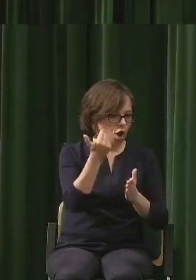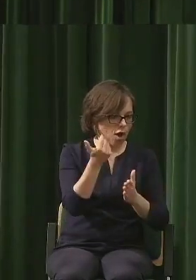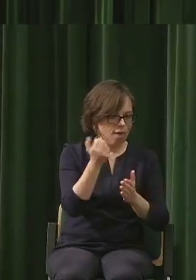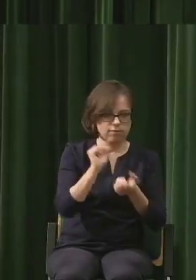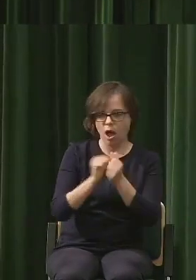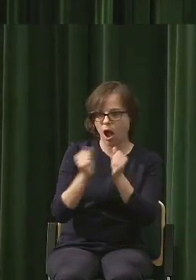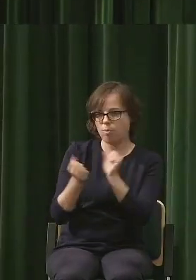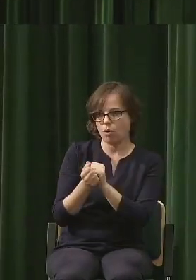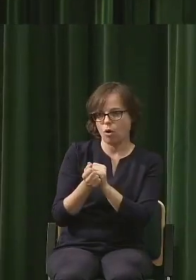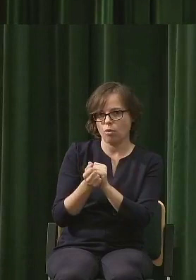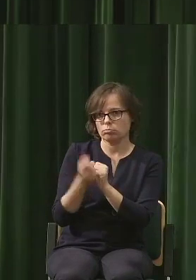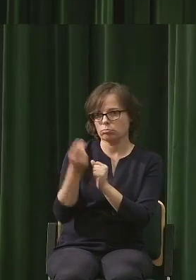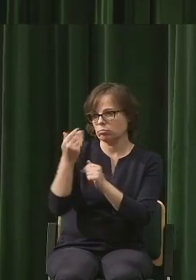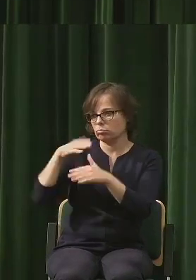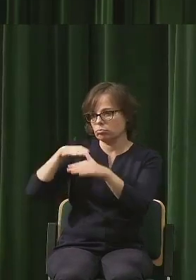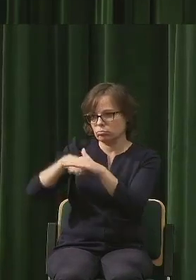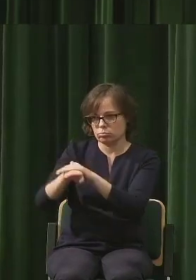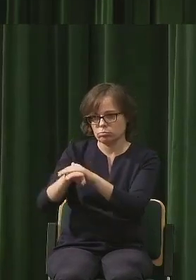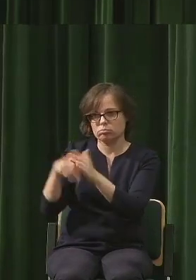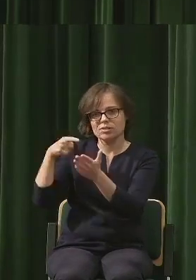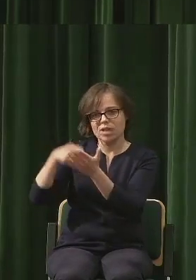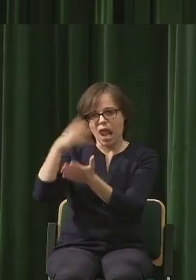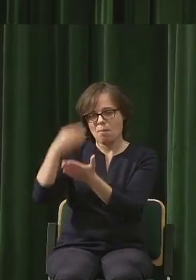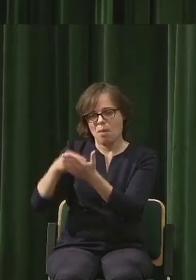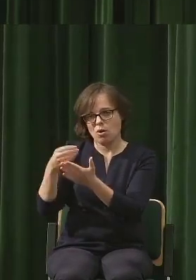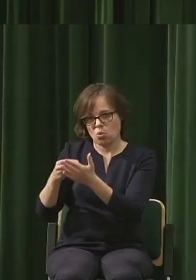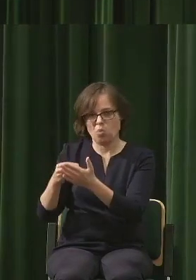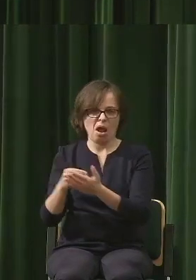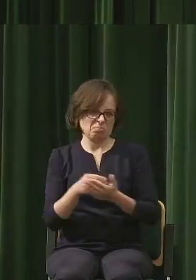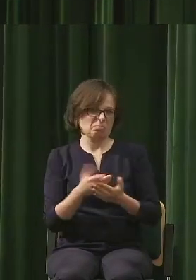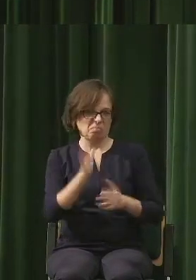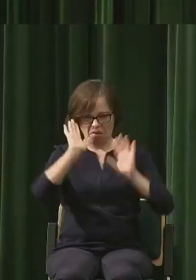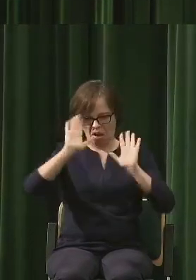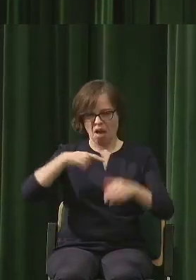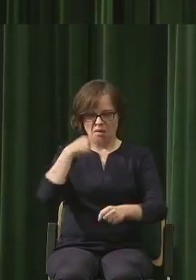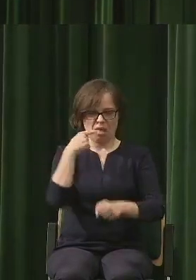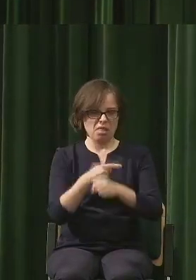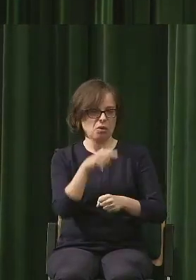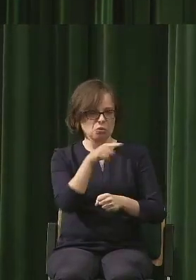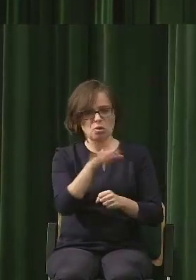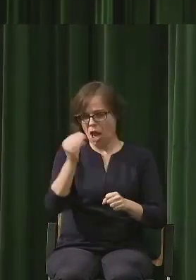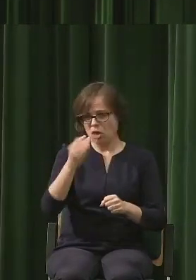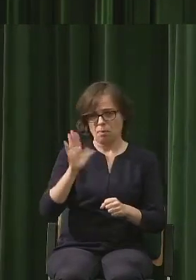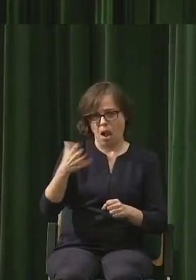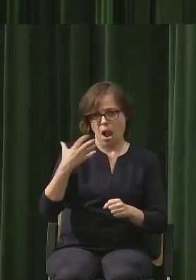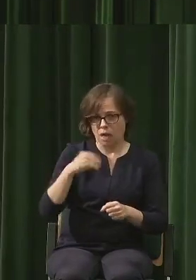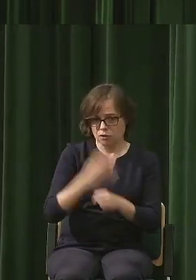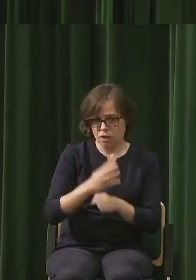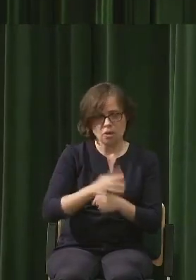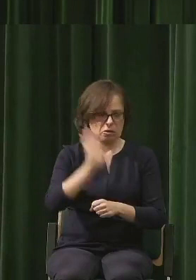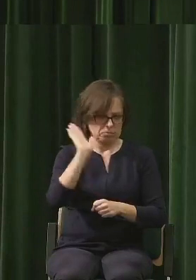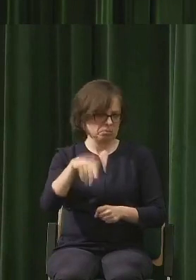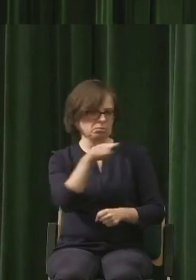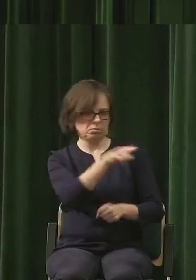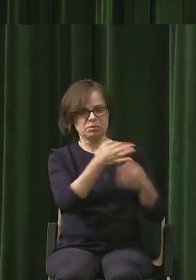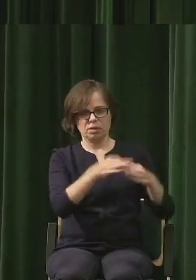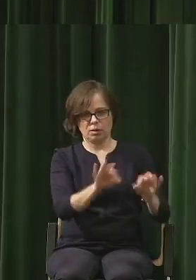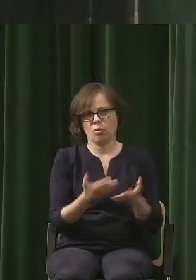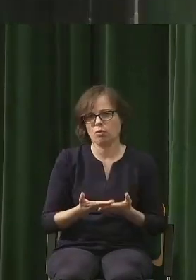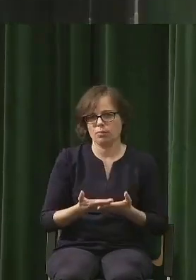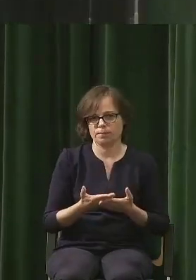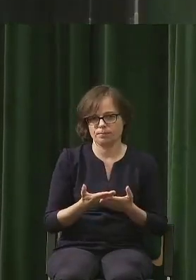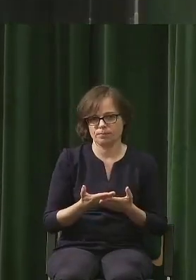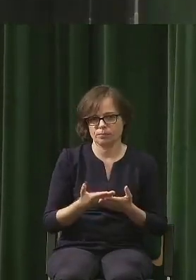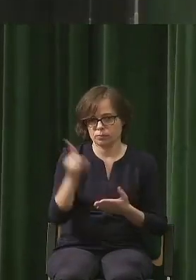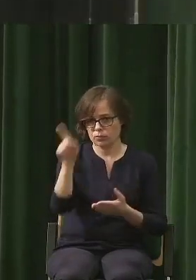odłożyć te pieniądze na emeryturę, to zdecydują się jeszcze w wieku 40 lat na to, czy to są głupi, czy nie,